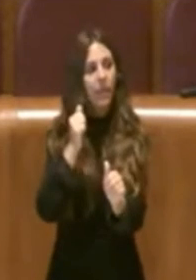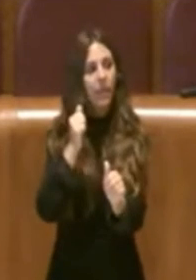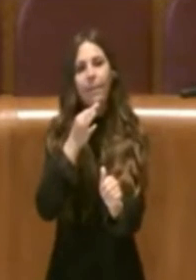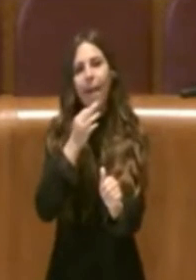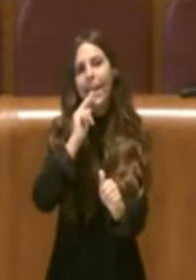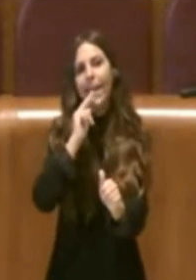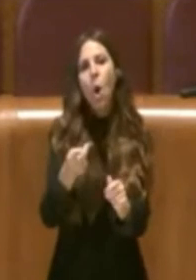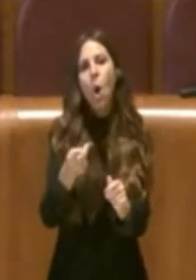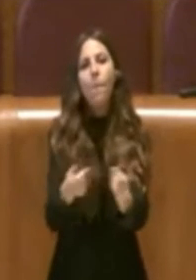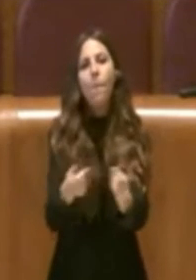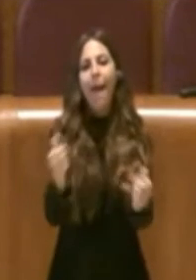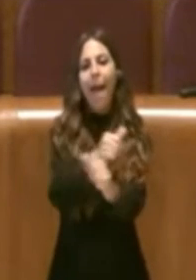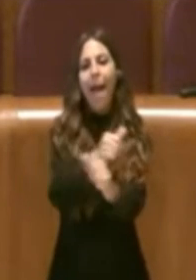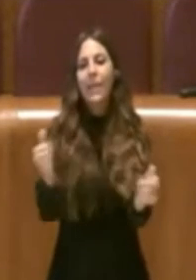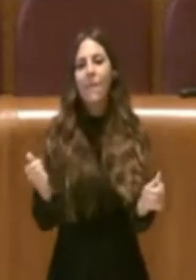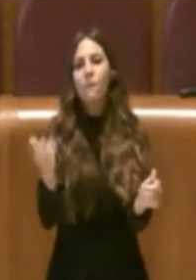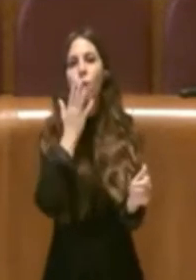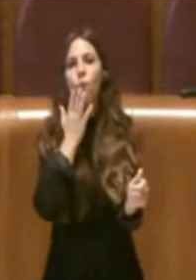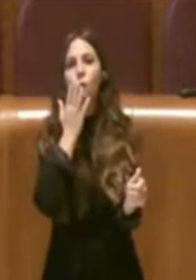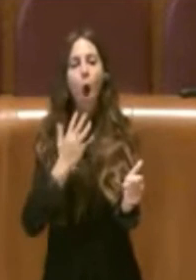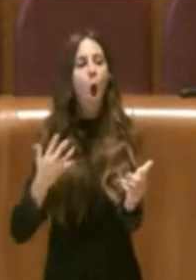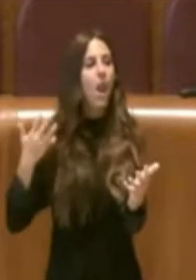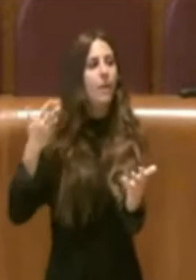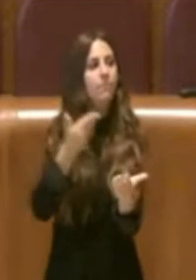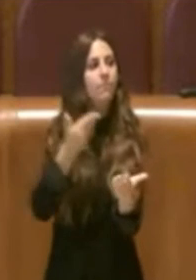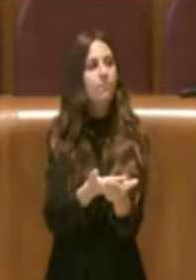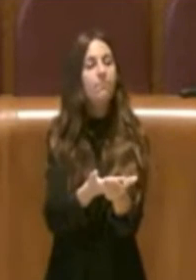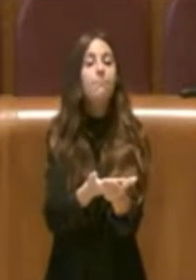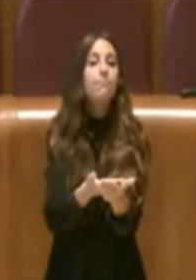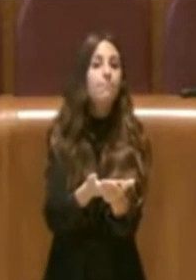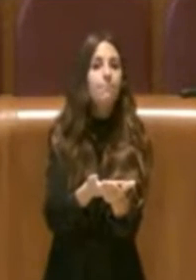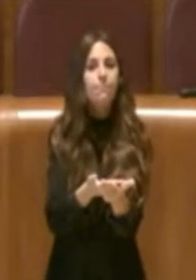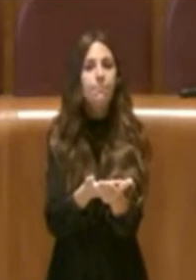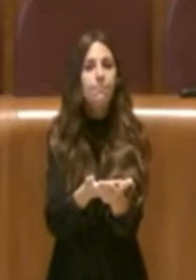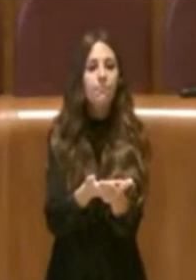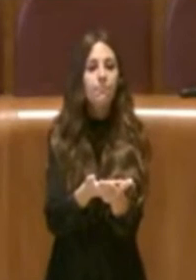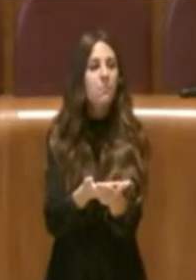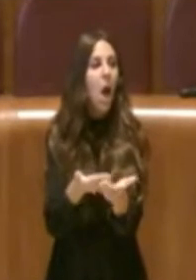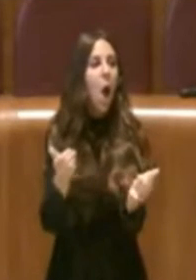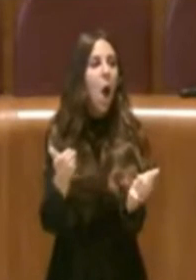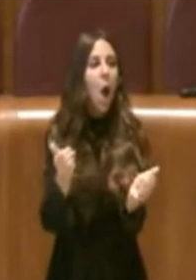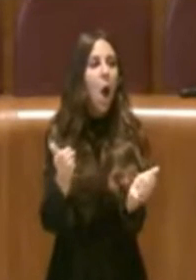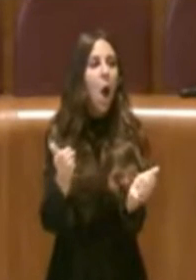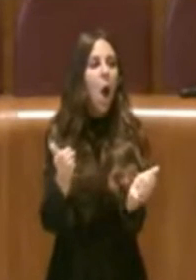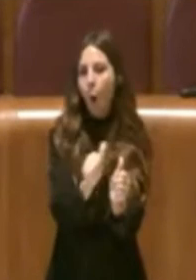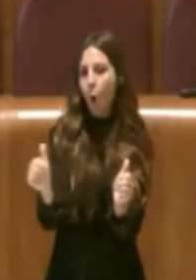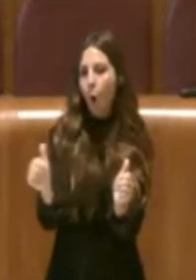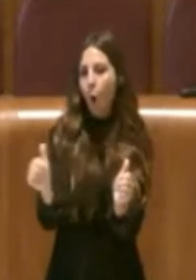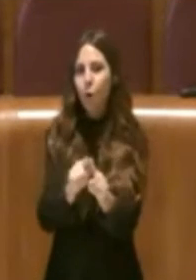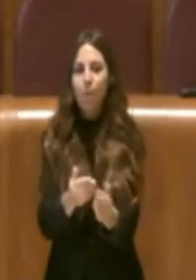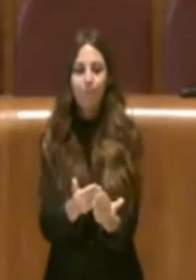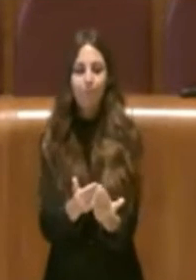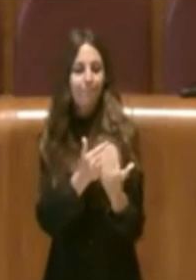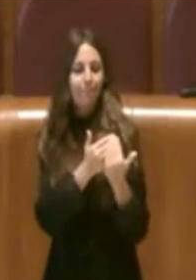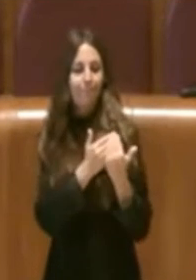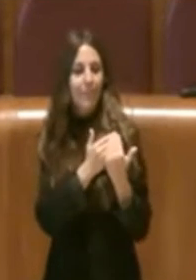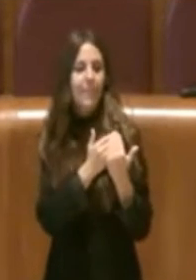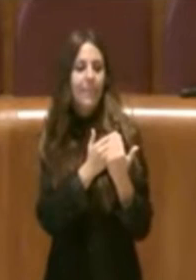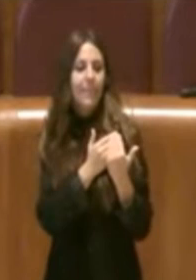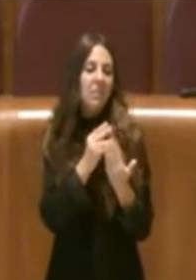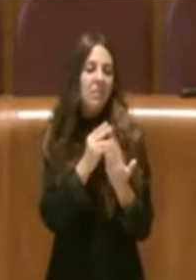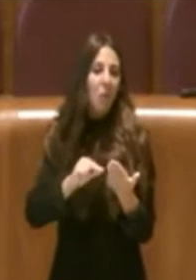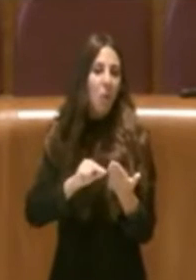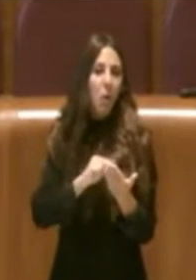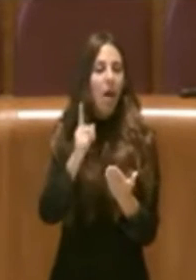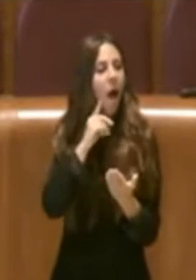alternativa che si voleva proporre che potesse andare in questa direzione. Poi ognuno si mette la mano, si mette la mano la sua coscienza e voterà quello